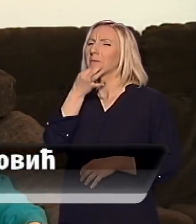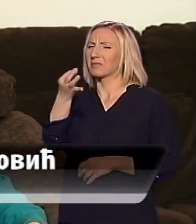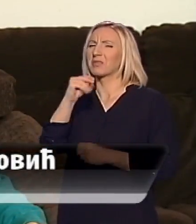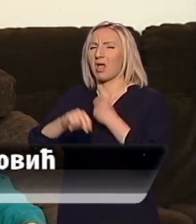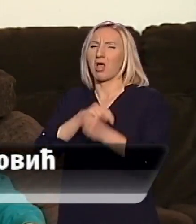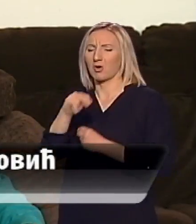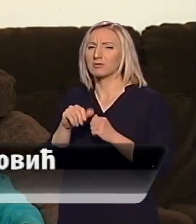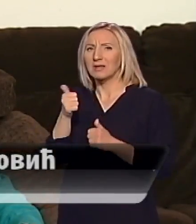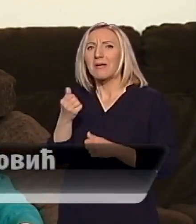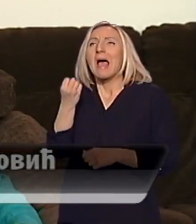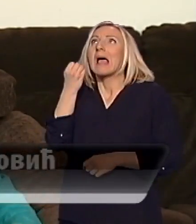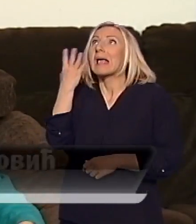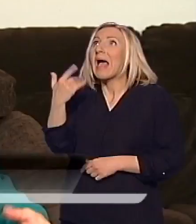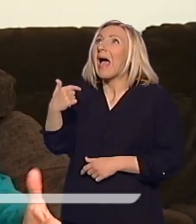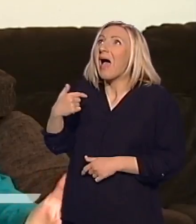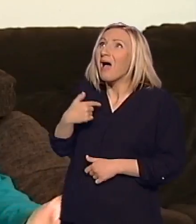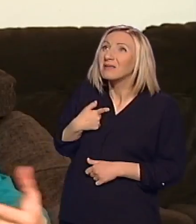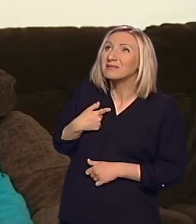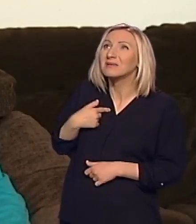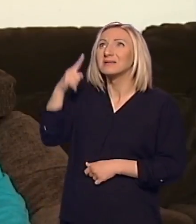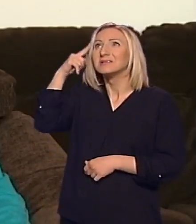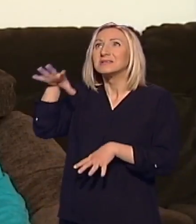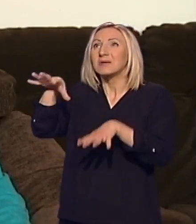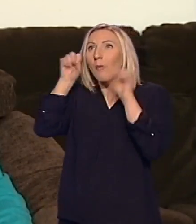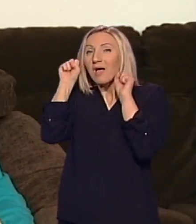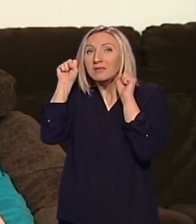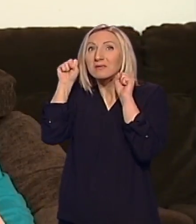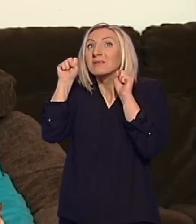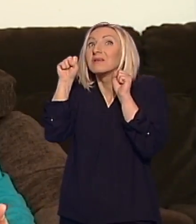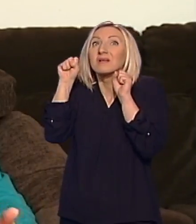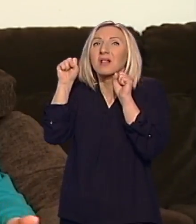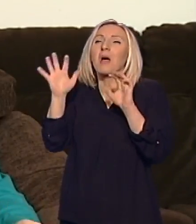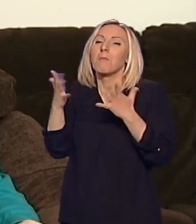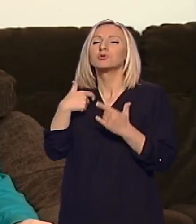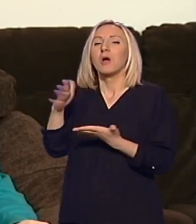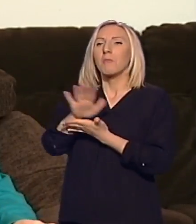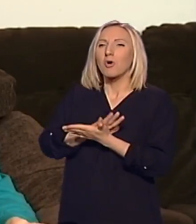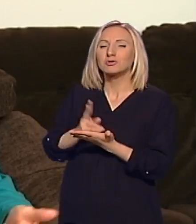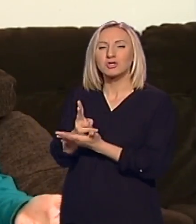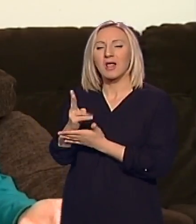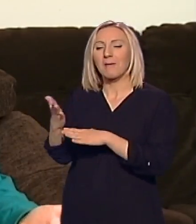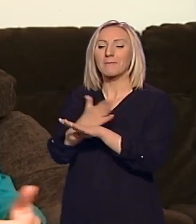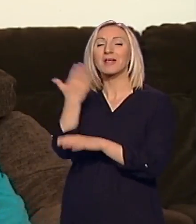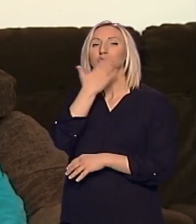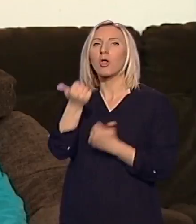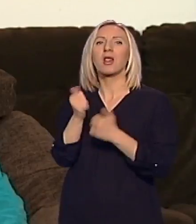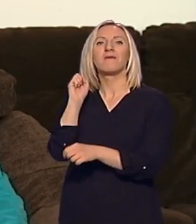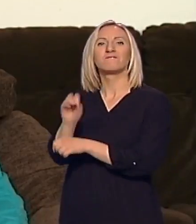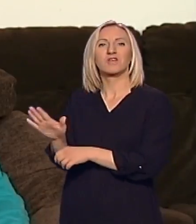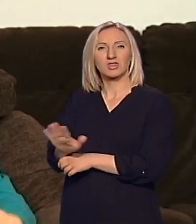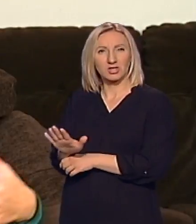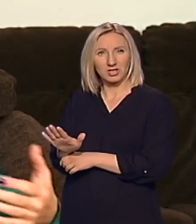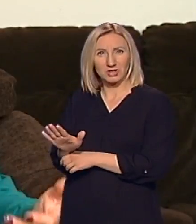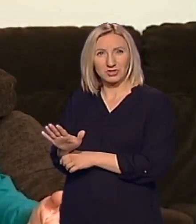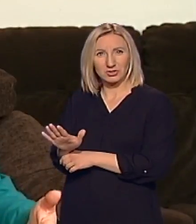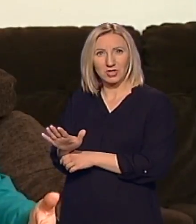jesam, ali kada sam to saznanje imala, možda kad sam krenula u prečkolsku vrotiću zapravo, pa